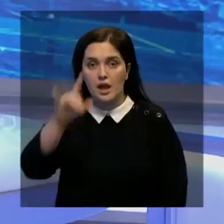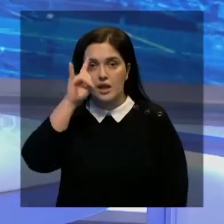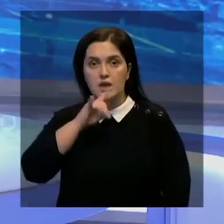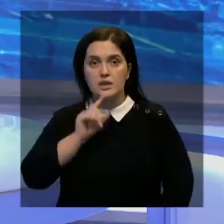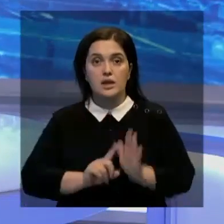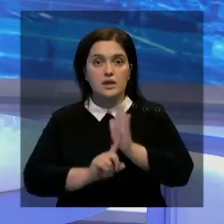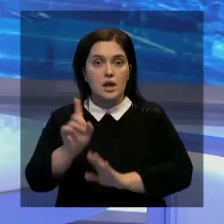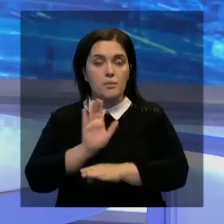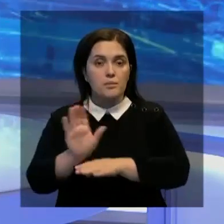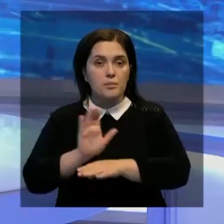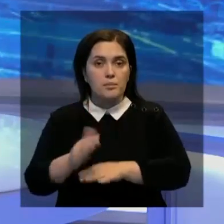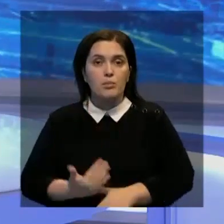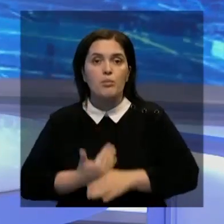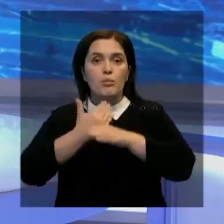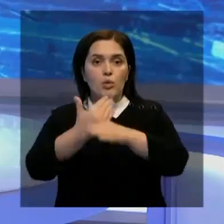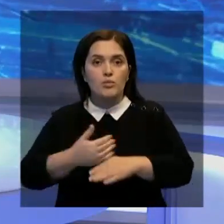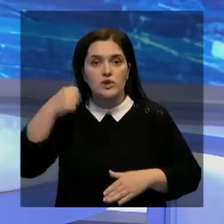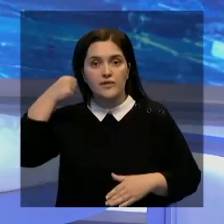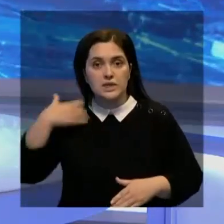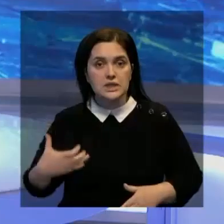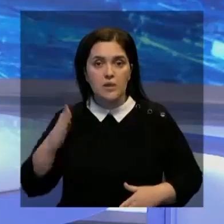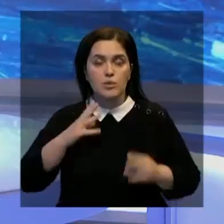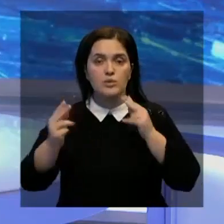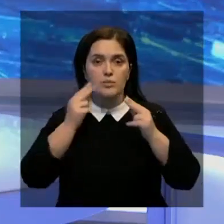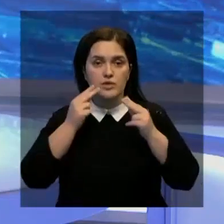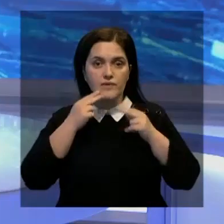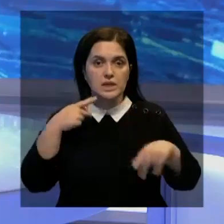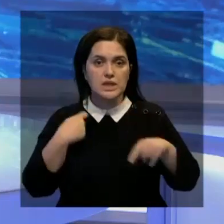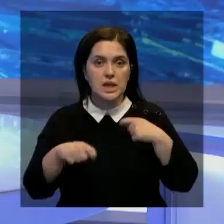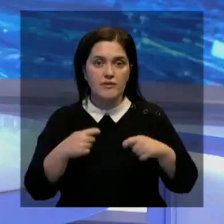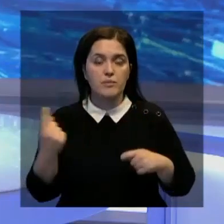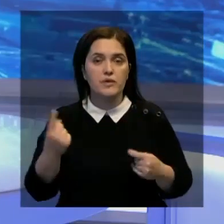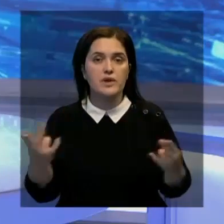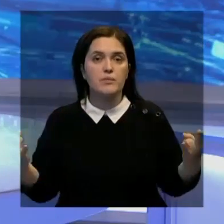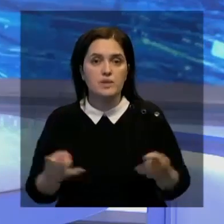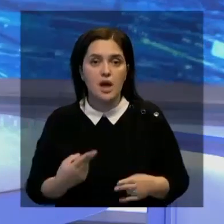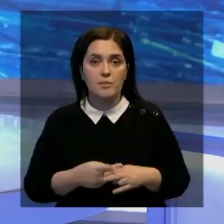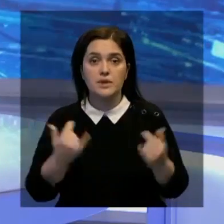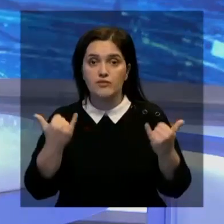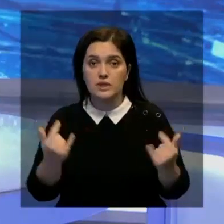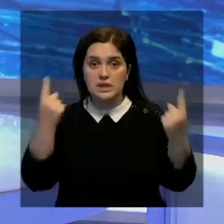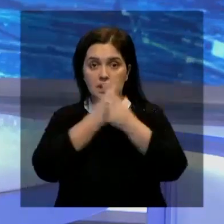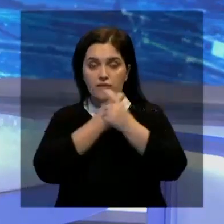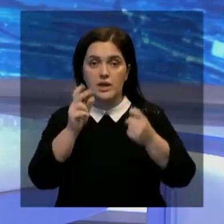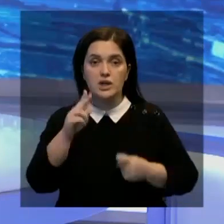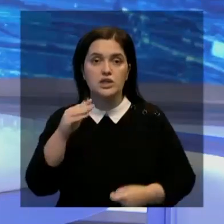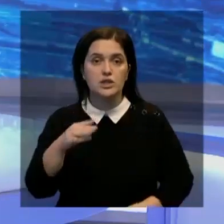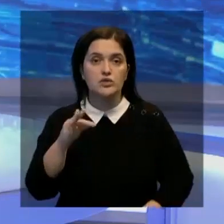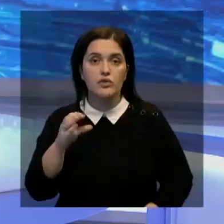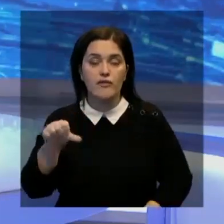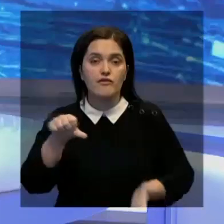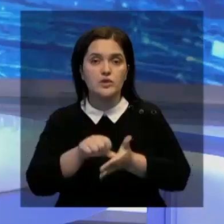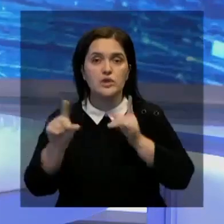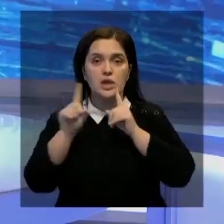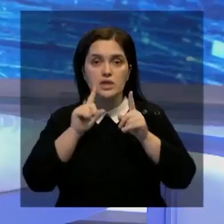Казахстан приступил к поставкам гуманитарной помощи в Афганистан в виде продовольствия и товаров первой необходимости. Об этом сегодня заявил Касым Жумар Токаев,